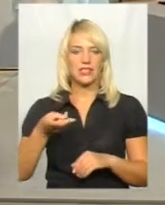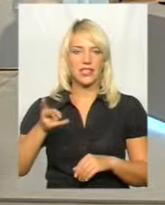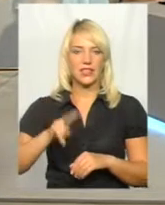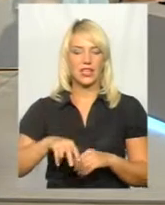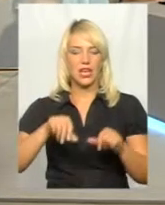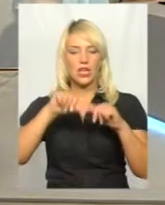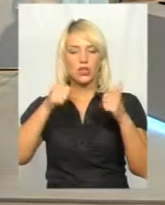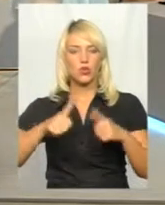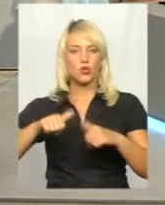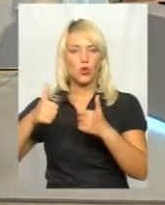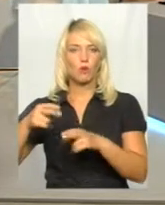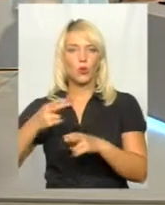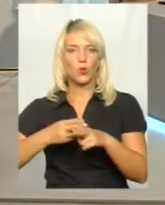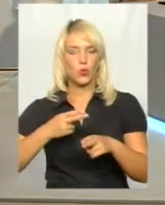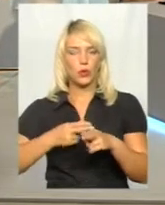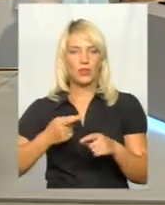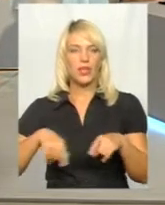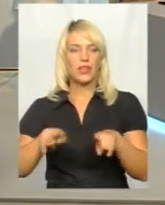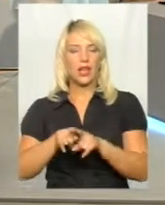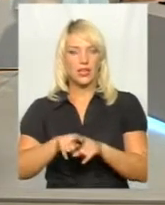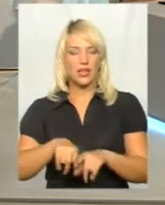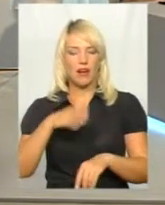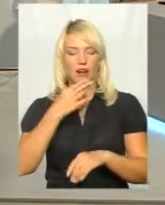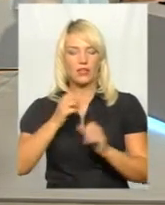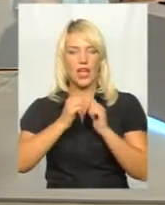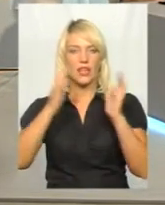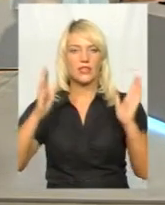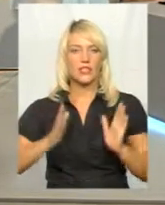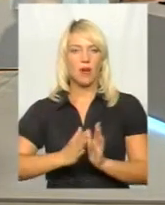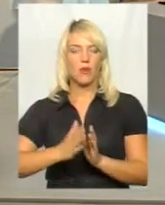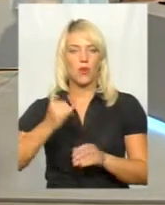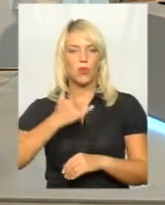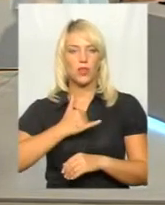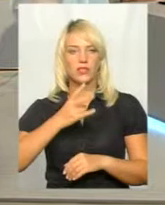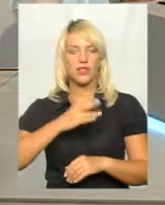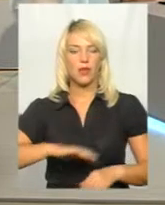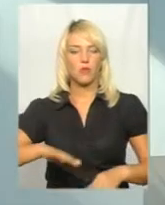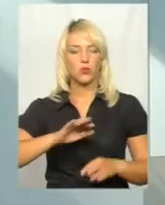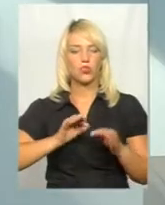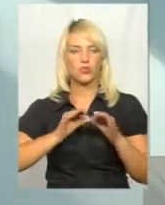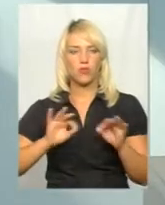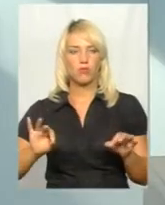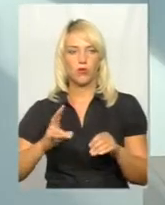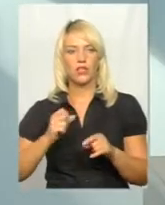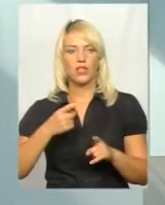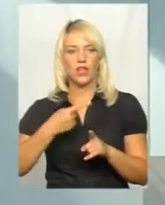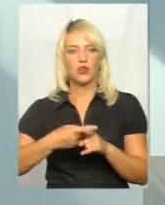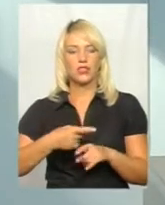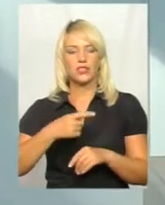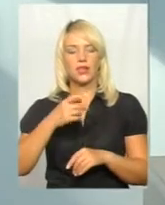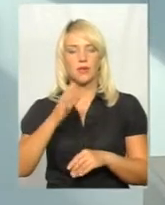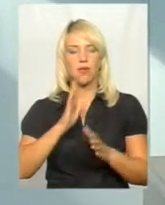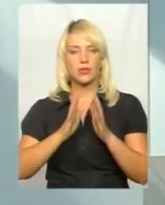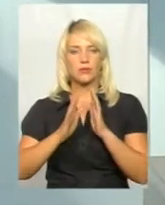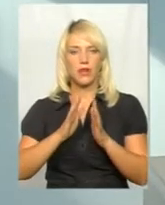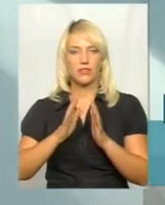Хмельницькому. Такий гарний ансамбль у нас на площі Свободи, це на розі Свободи і проспекту